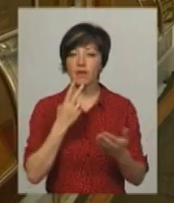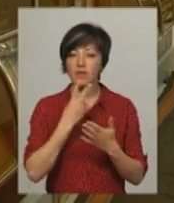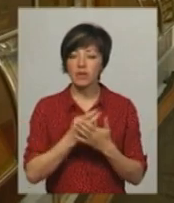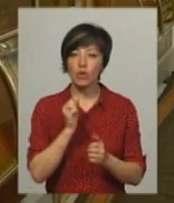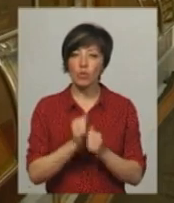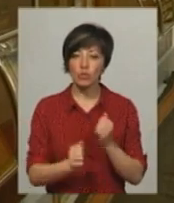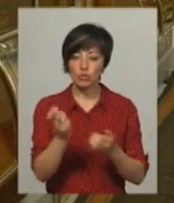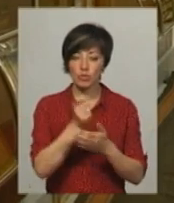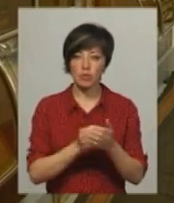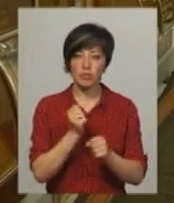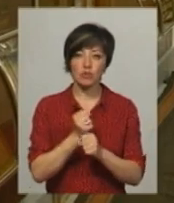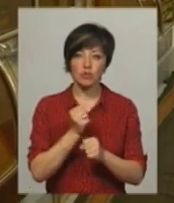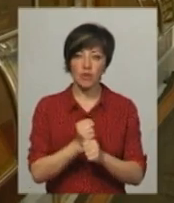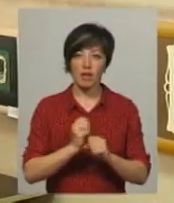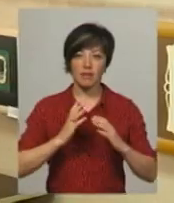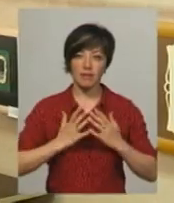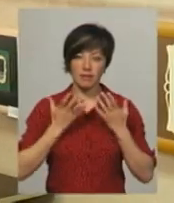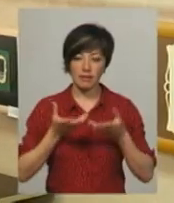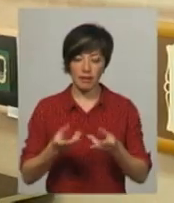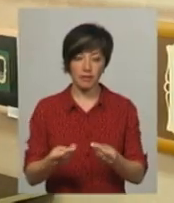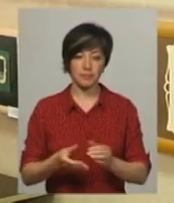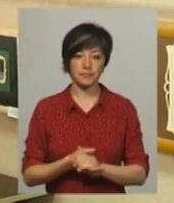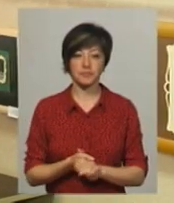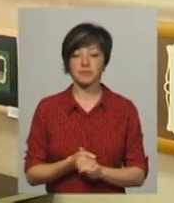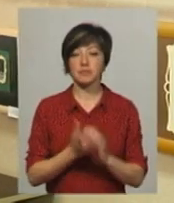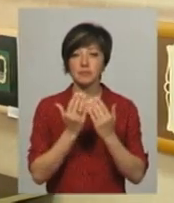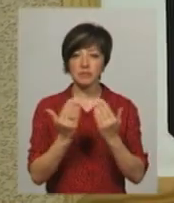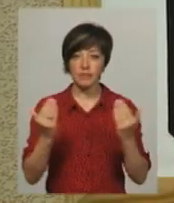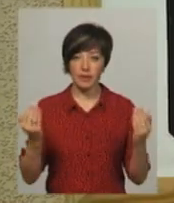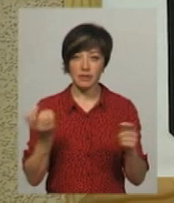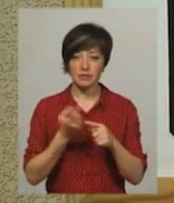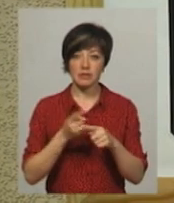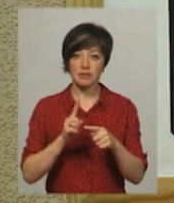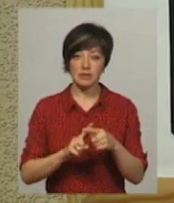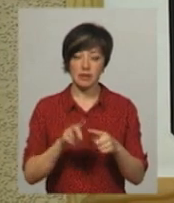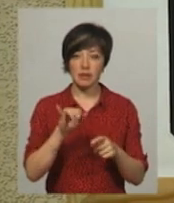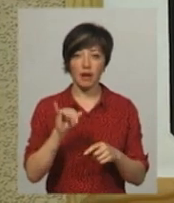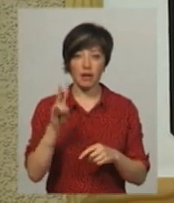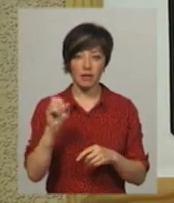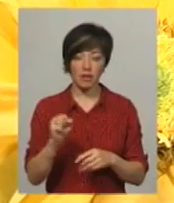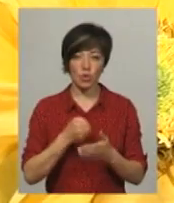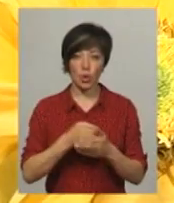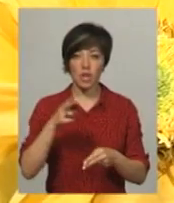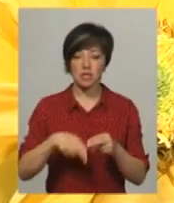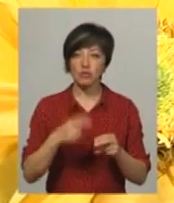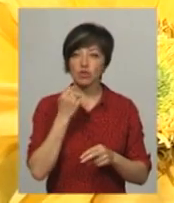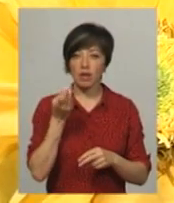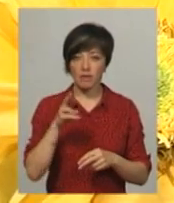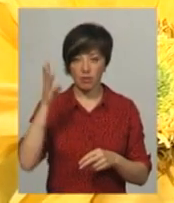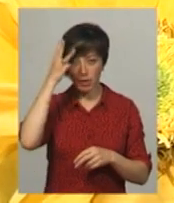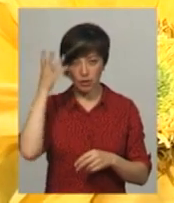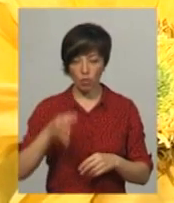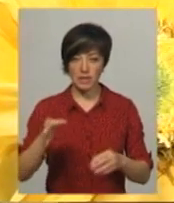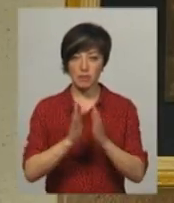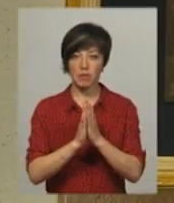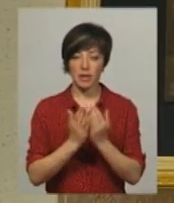кожною роботою вона працювала з натхненням. Експонуватиметься калейдоскоп дитячих мрій Діани Ященкової до кінця червня у Хмельницькій